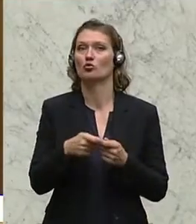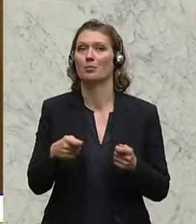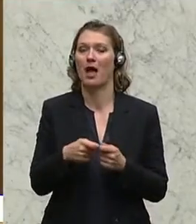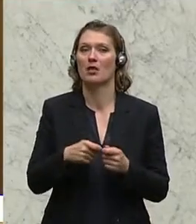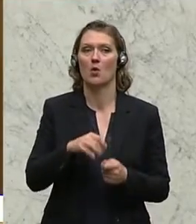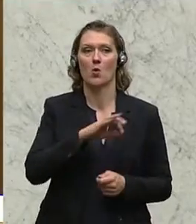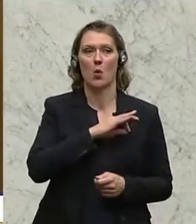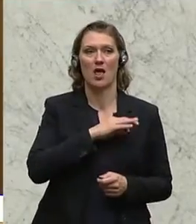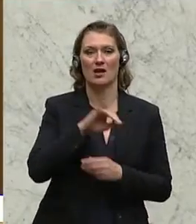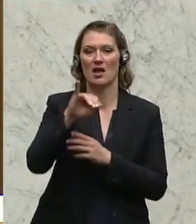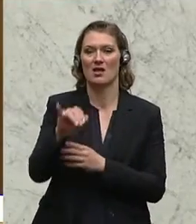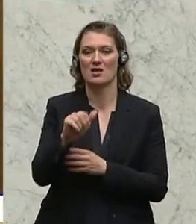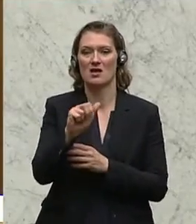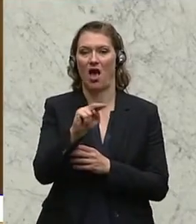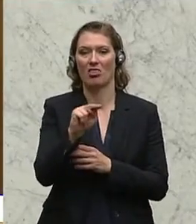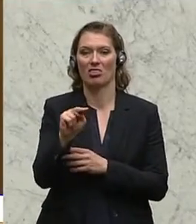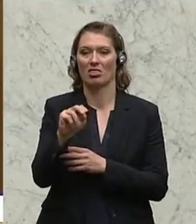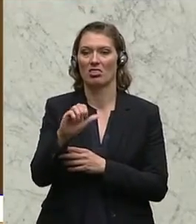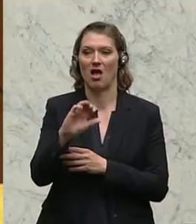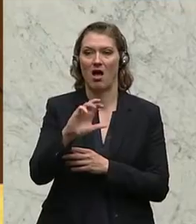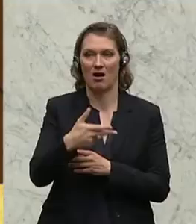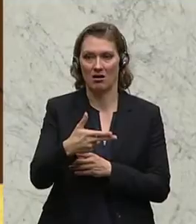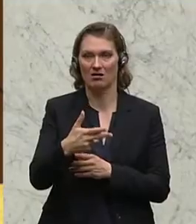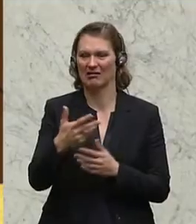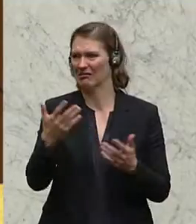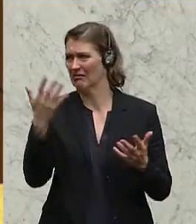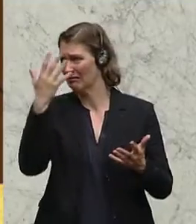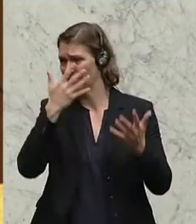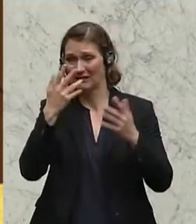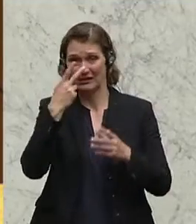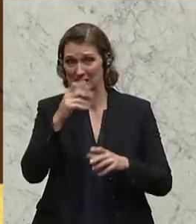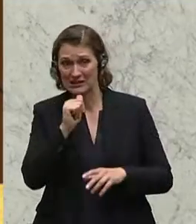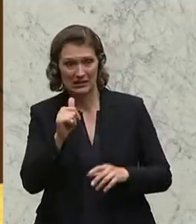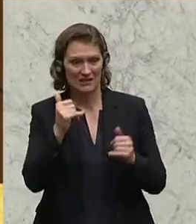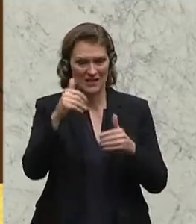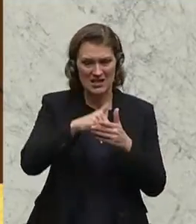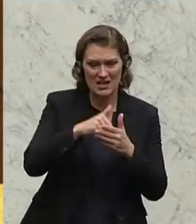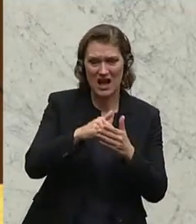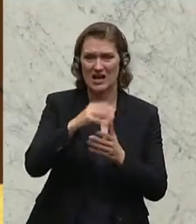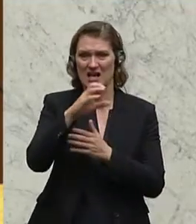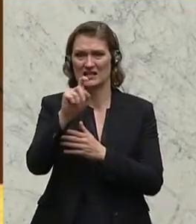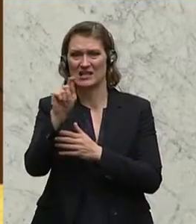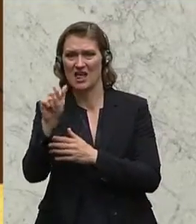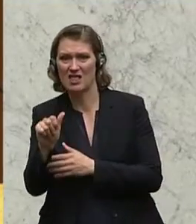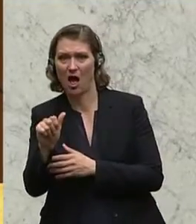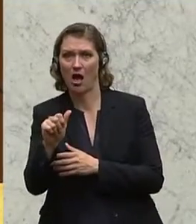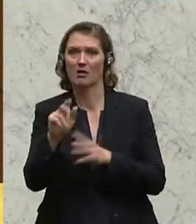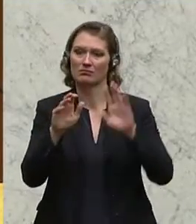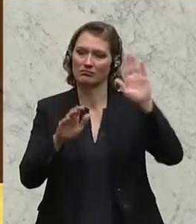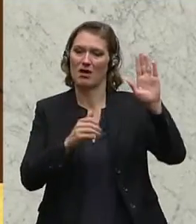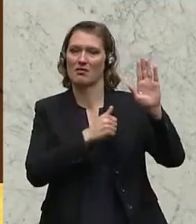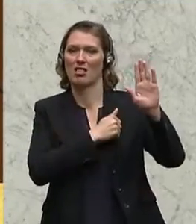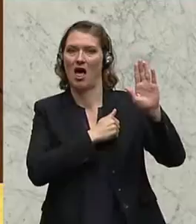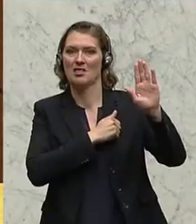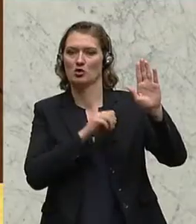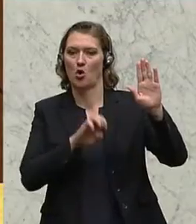vom Kollegen Janach, dass alles dermaßen intransparent ist und dass man überhaupt nicht wüsste, wie denn das Ganze jetzt bei CETA wäre. Und CETA, also das kanadisch